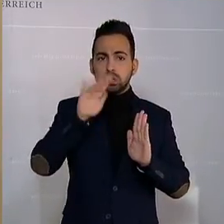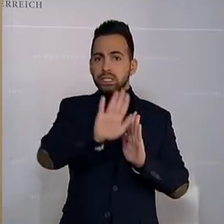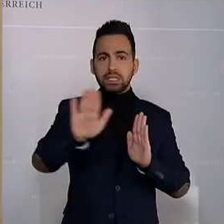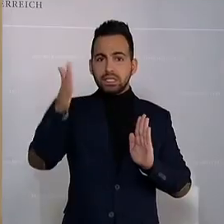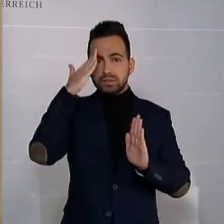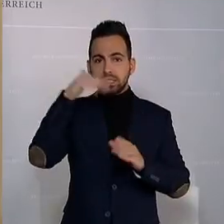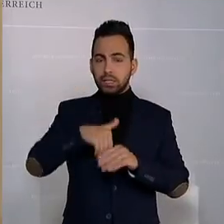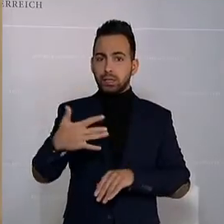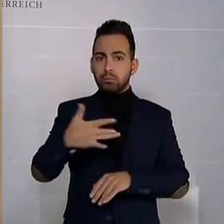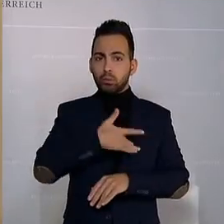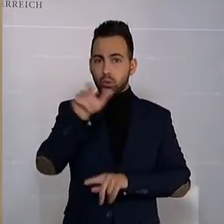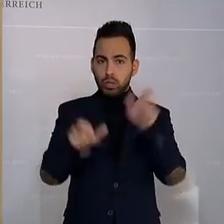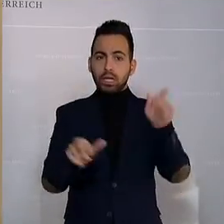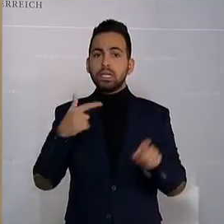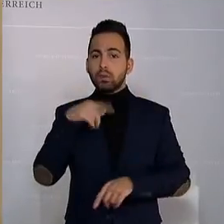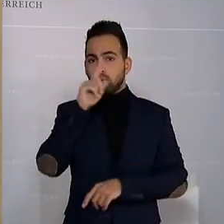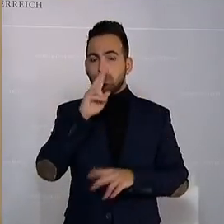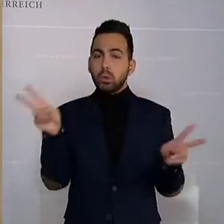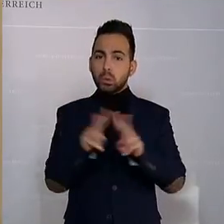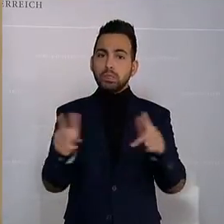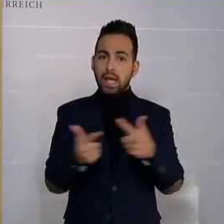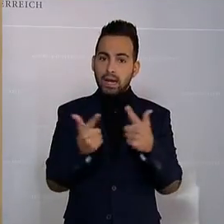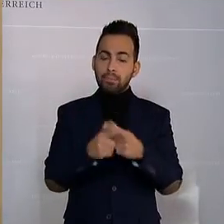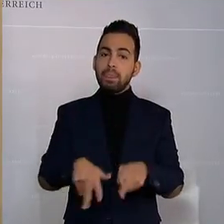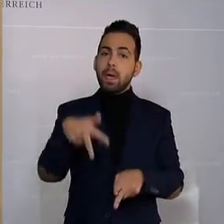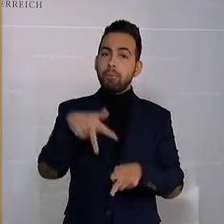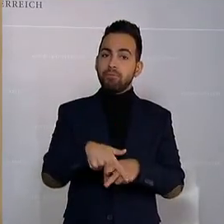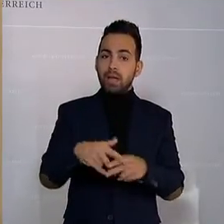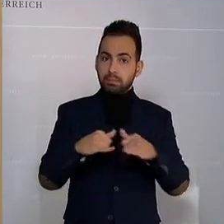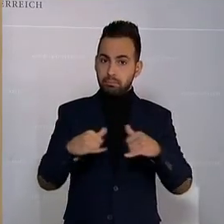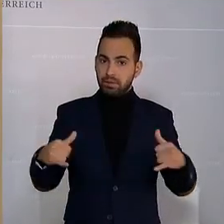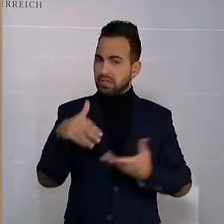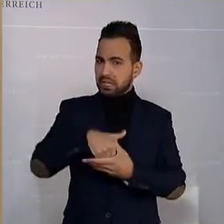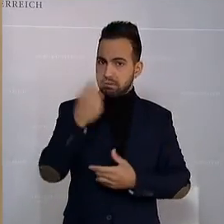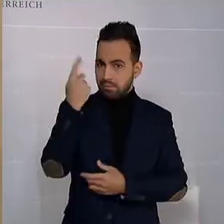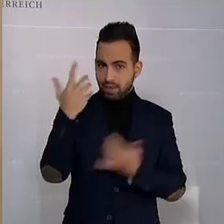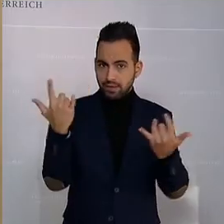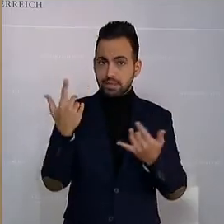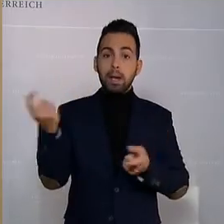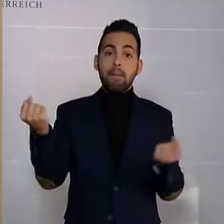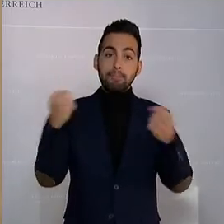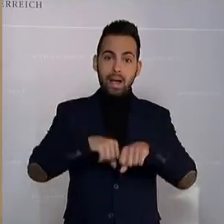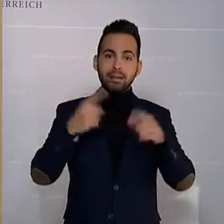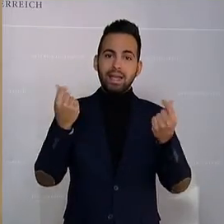versuche es kurz zu erklären. Mit Pfandbriefen refinanzieren Banken Kredite,